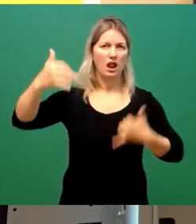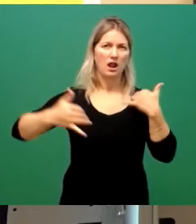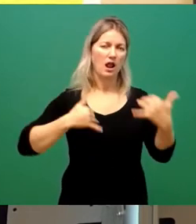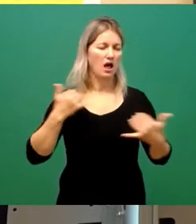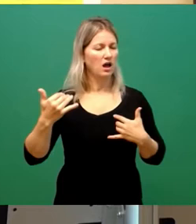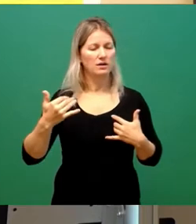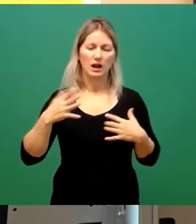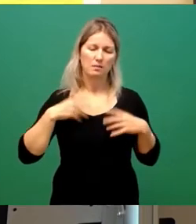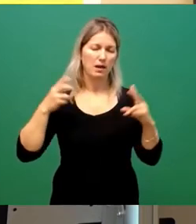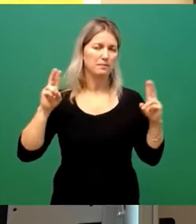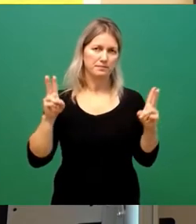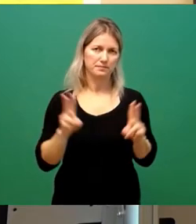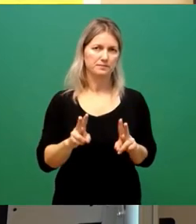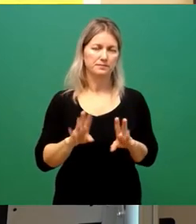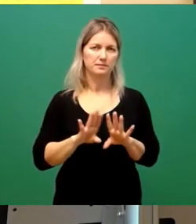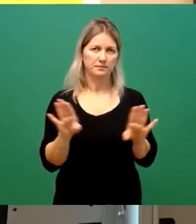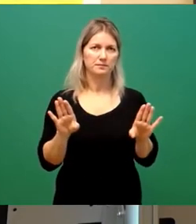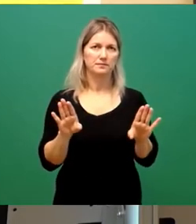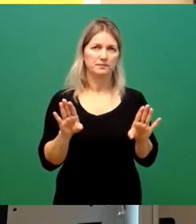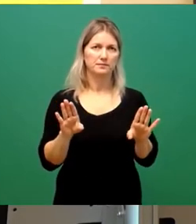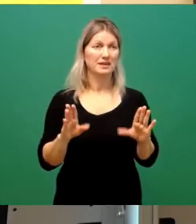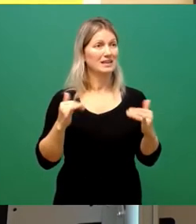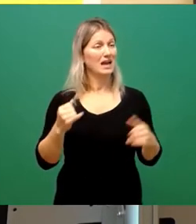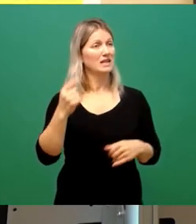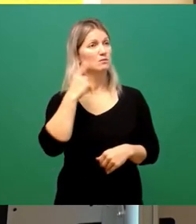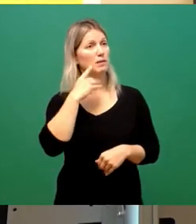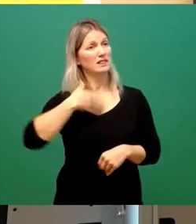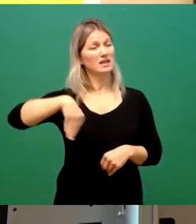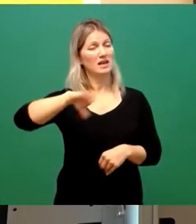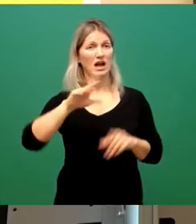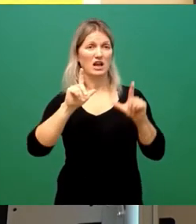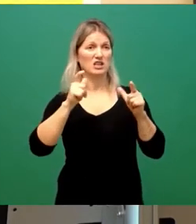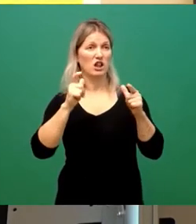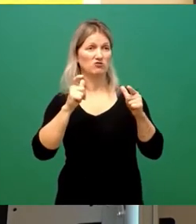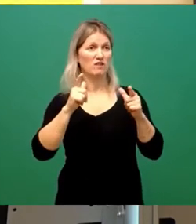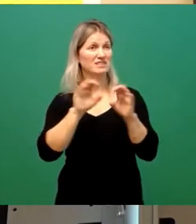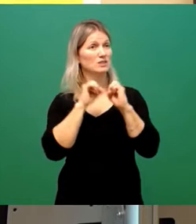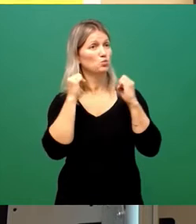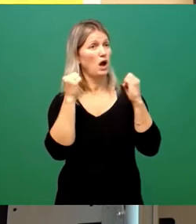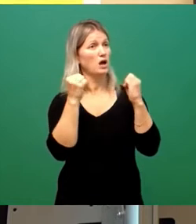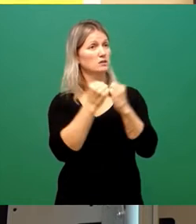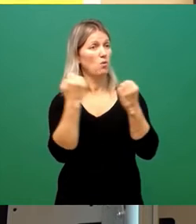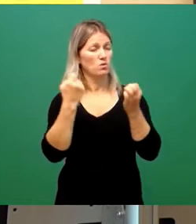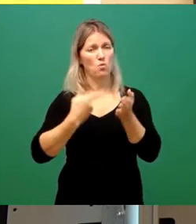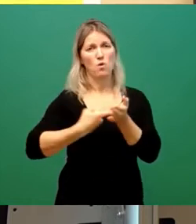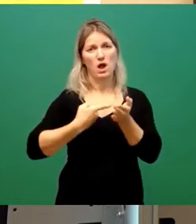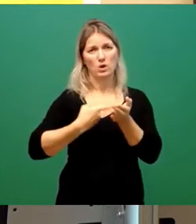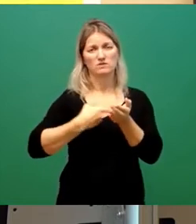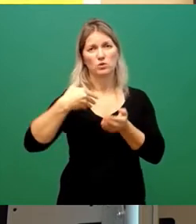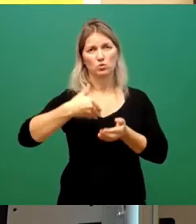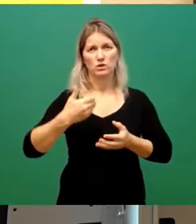Wir befinden uns in einer gesellschaftlich sehr herausfordernden Situation. Wir erleben nach wie vor